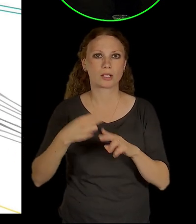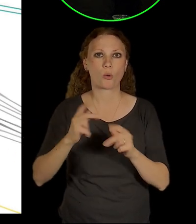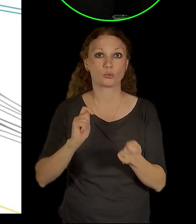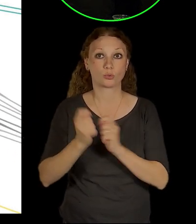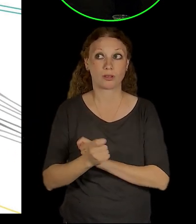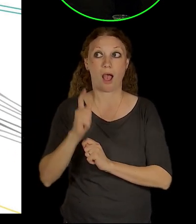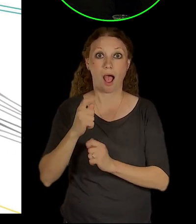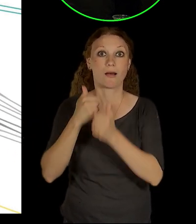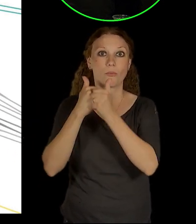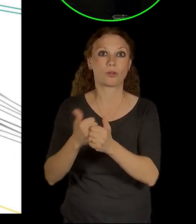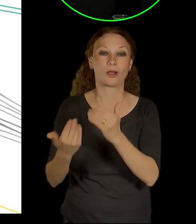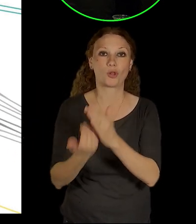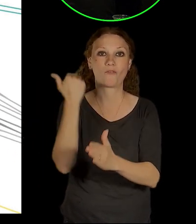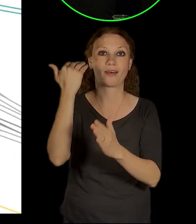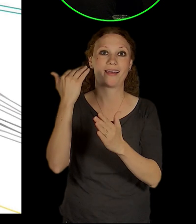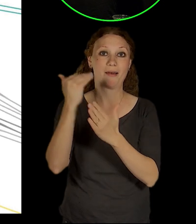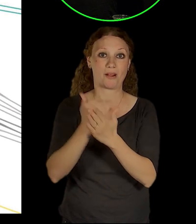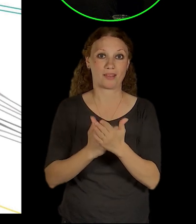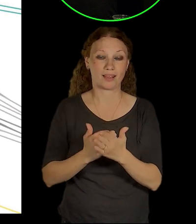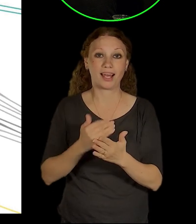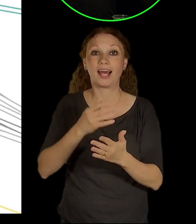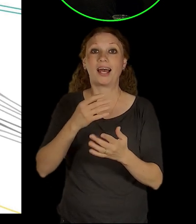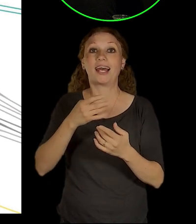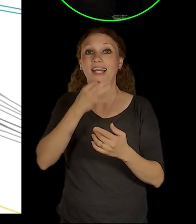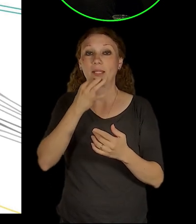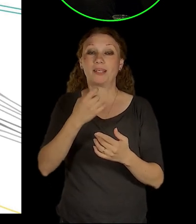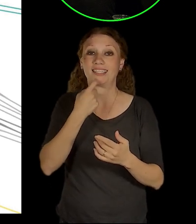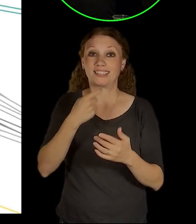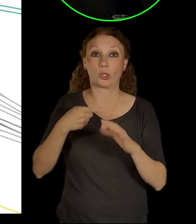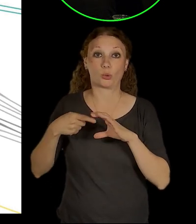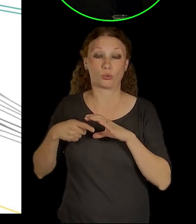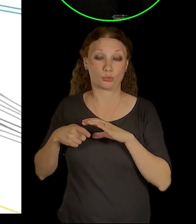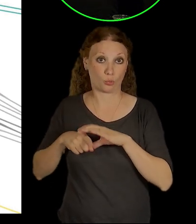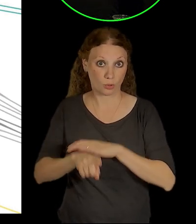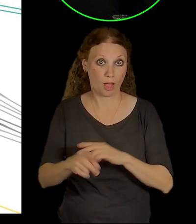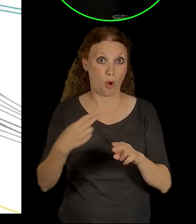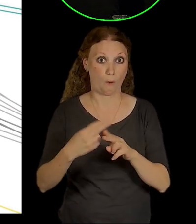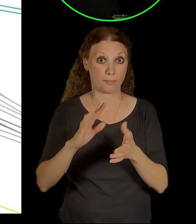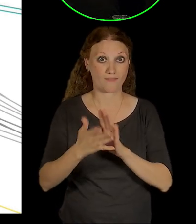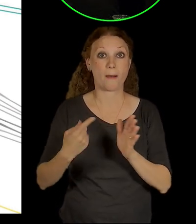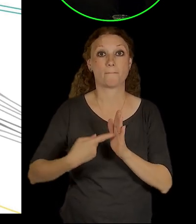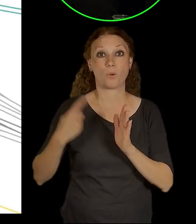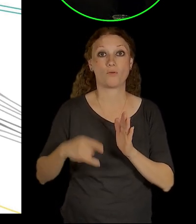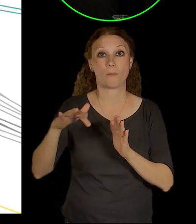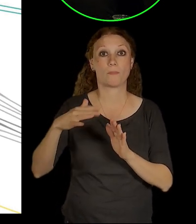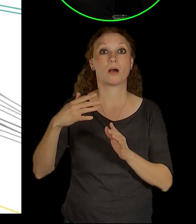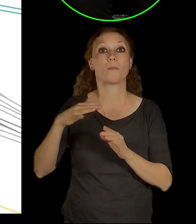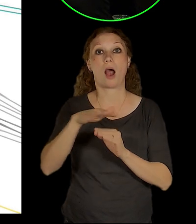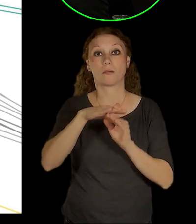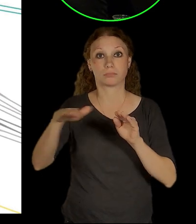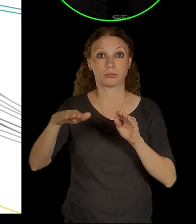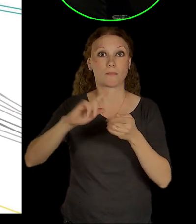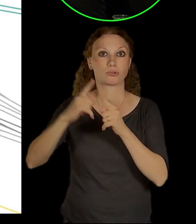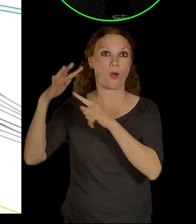zařídit helioporty v případě nějaké tragedie, tak aby bylo možné tam přistávat se záchranou. a najednou